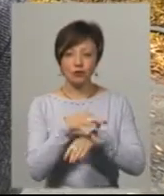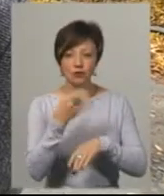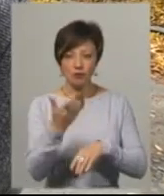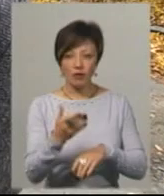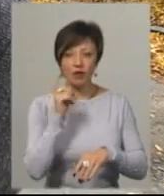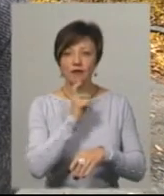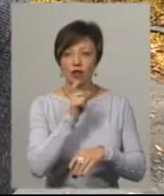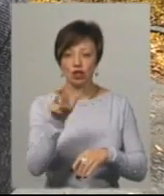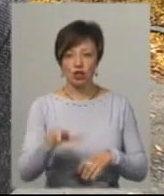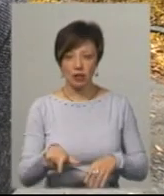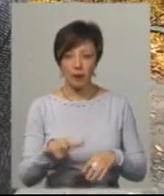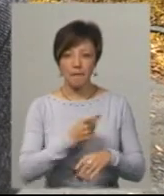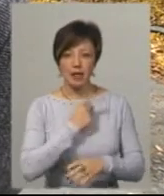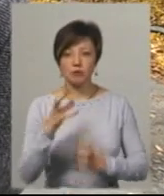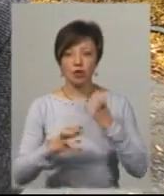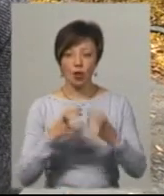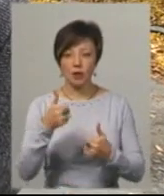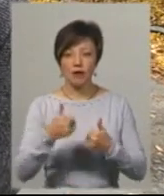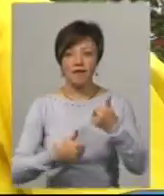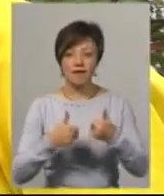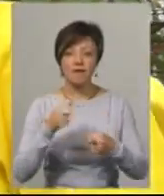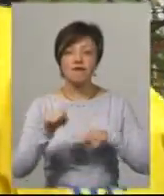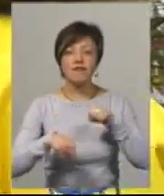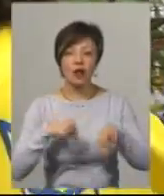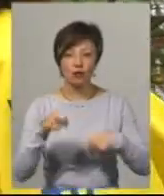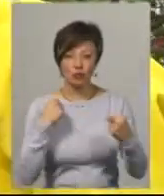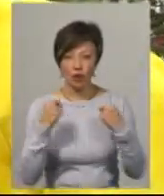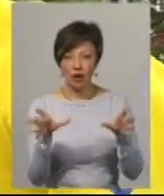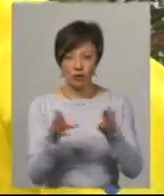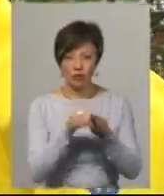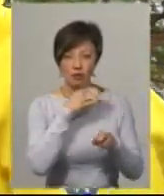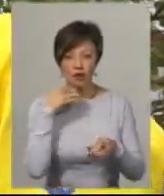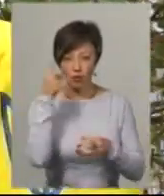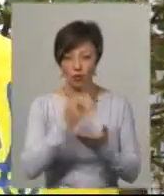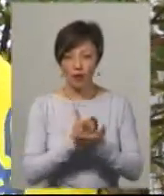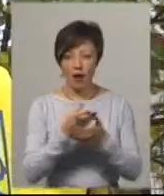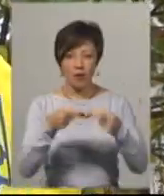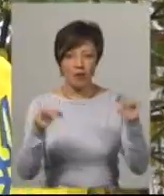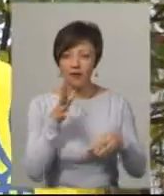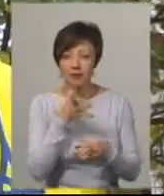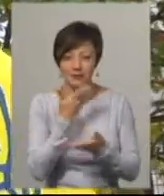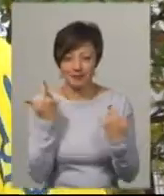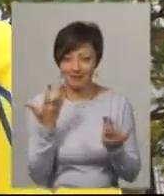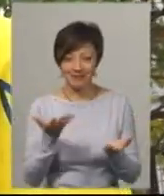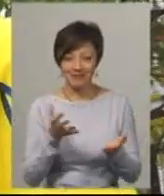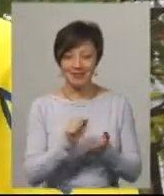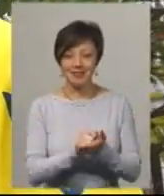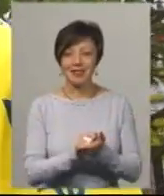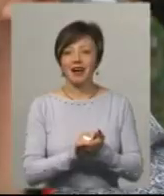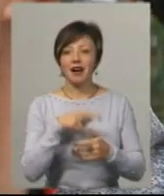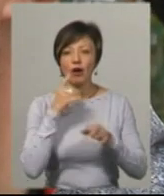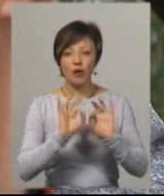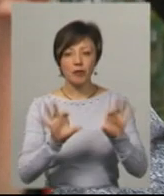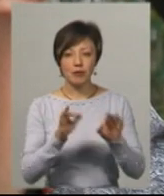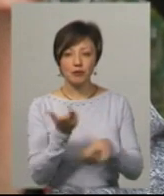Вінничанин Владислав Кремінський – майстер-міжнародник з велоспорту. Разом вони вже не один рік, та побратися офіційно не мають часу, каже Ганна. Владислав розповідає,